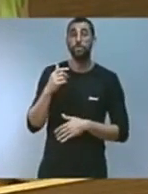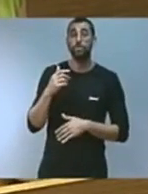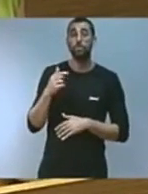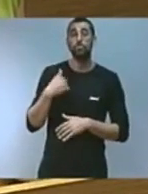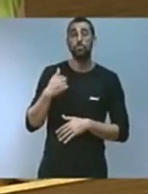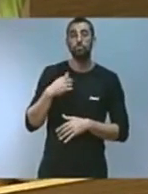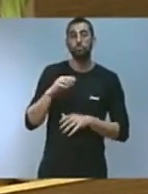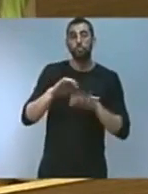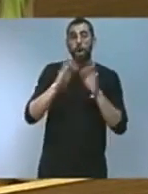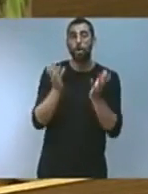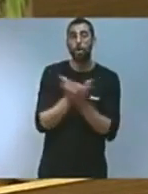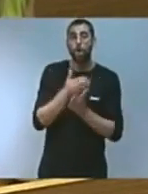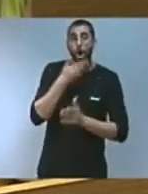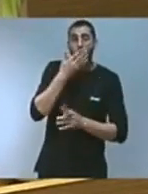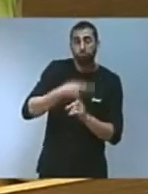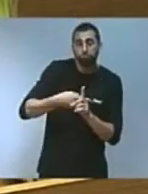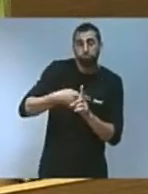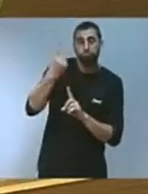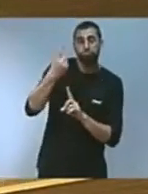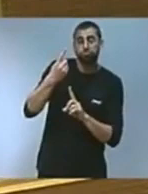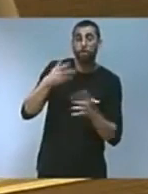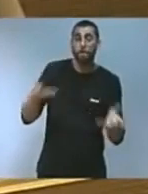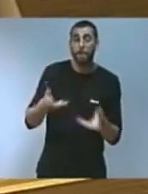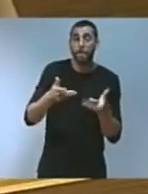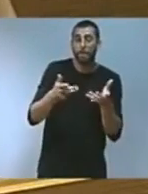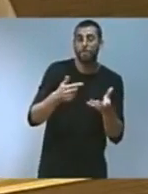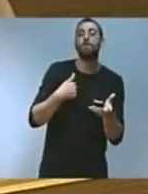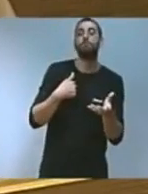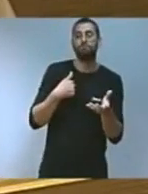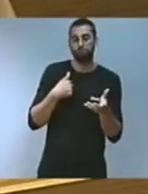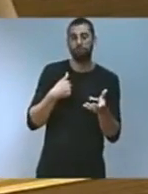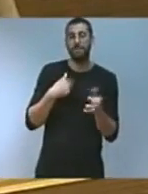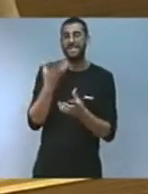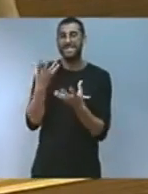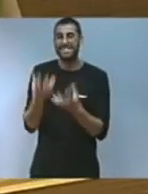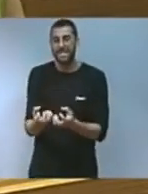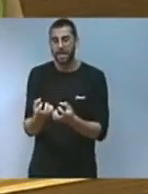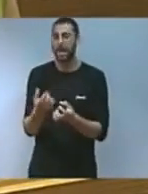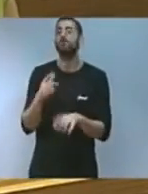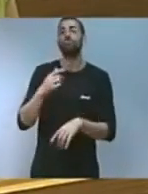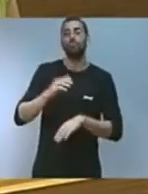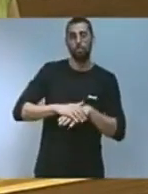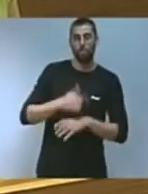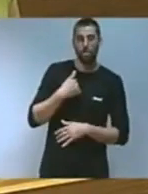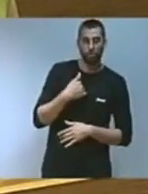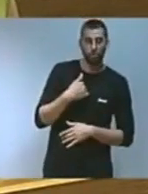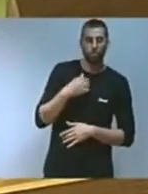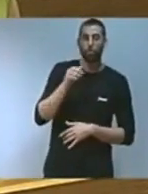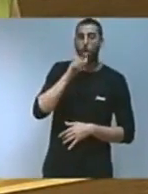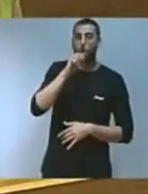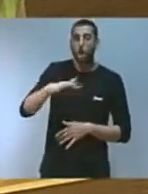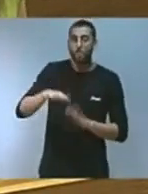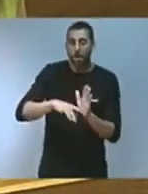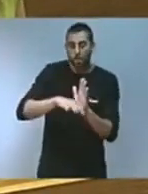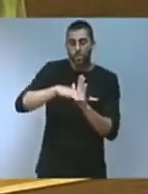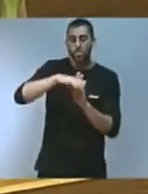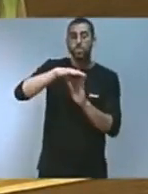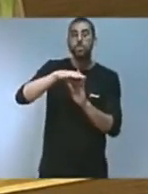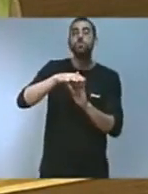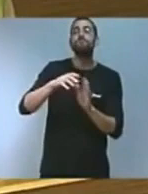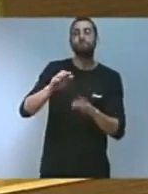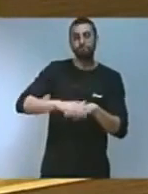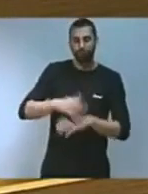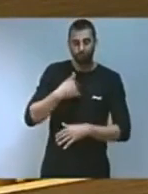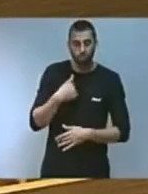global. Nosaltres hem causat les sequeres cada vegada més extremes, la pujada dels nivells del mar i els oceans i els desplaçaments